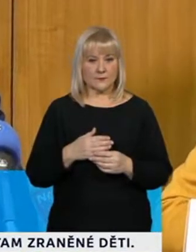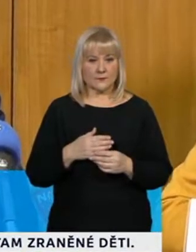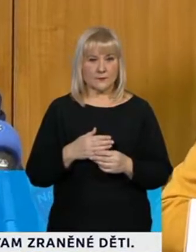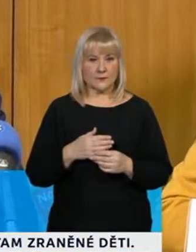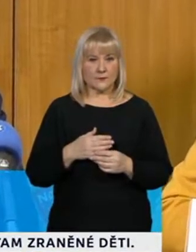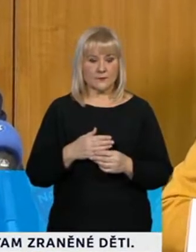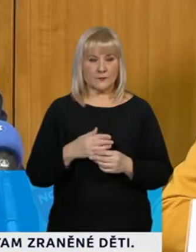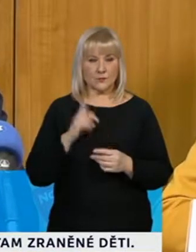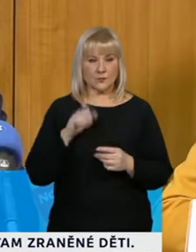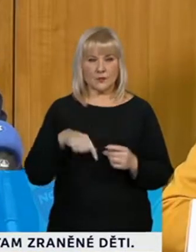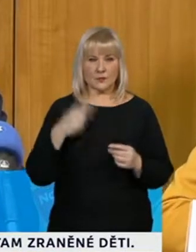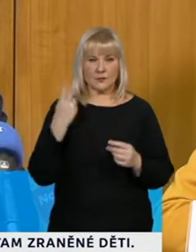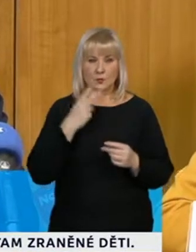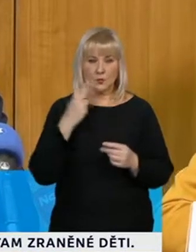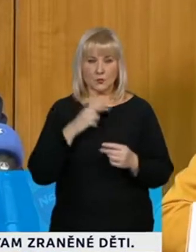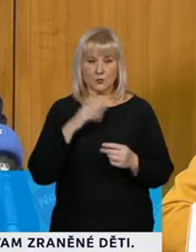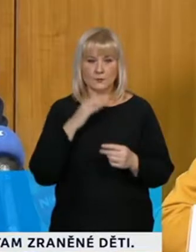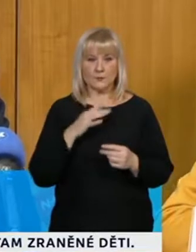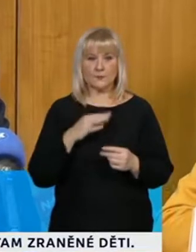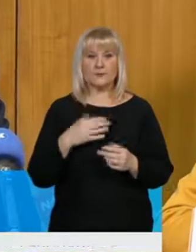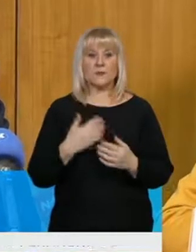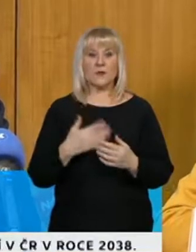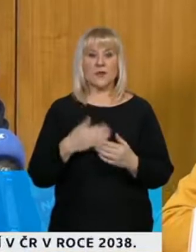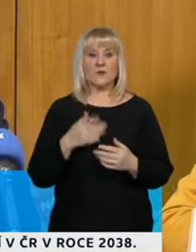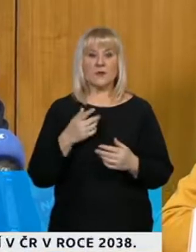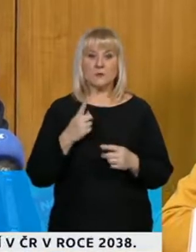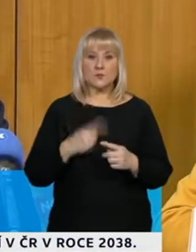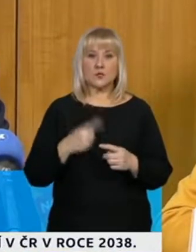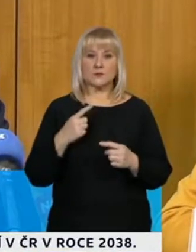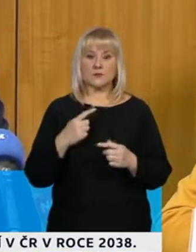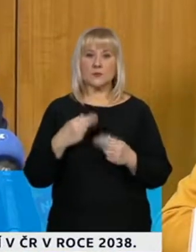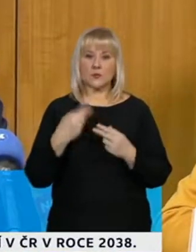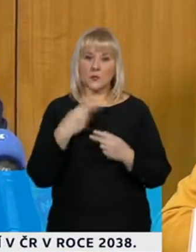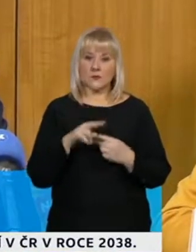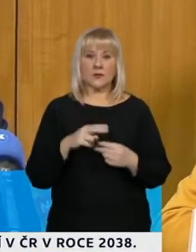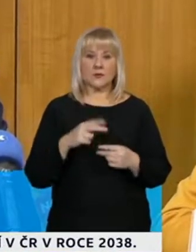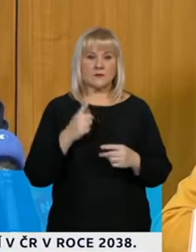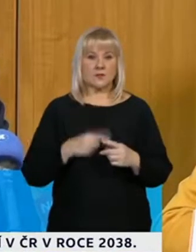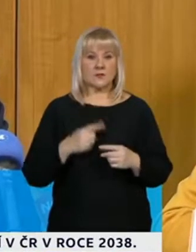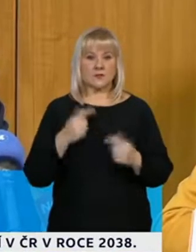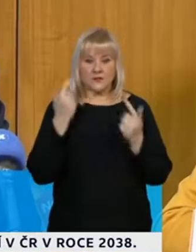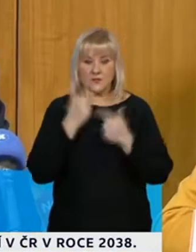Ten detailní popis toho, jakým způsobem bude probíhat